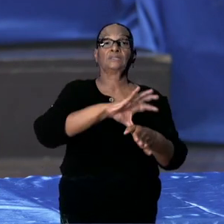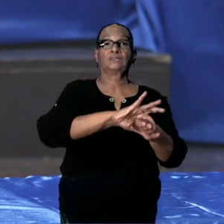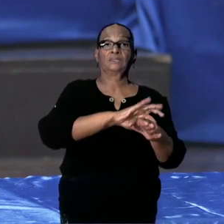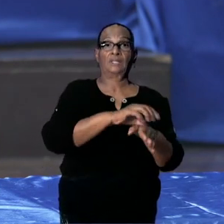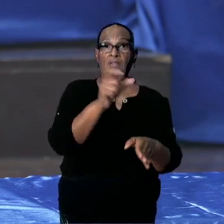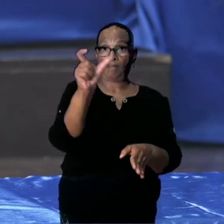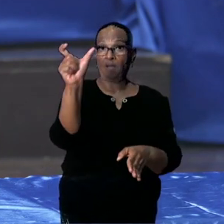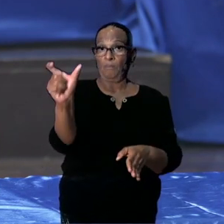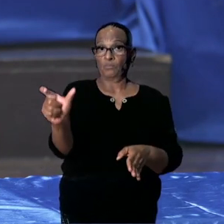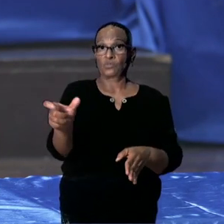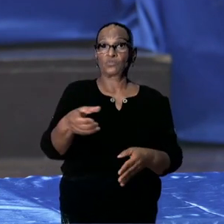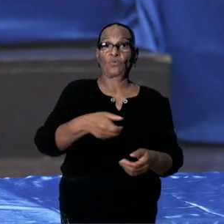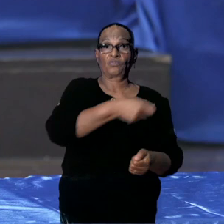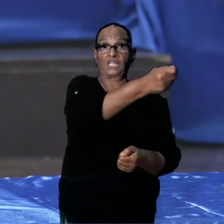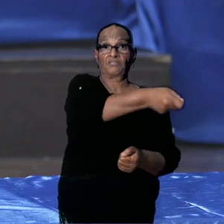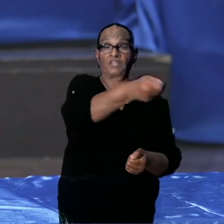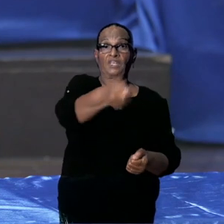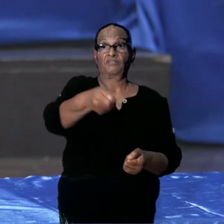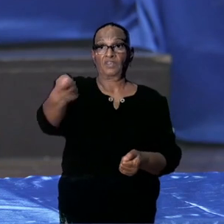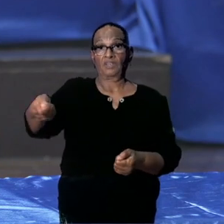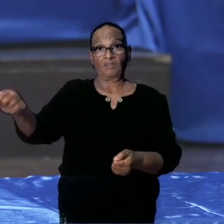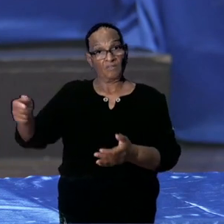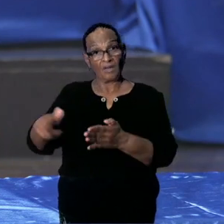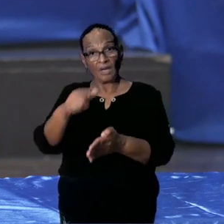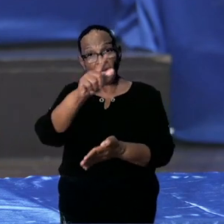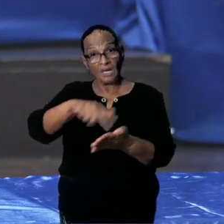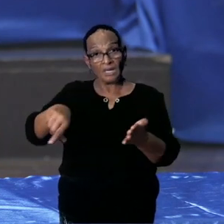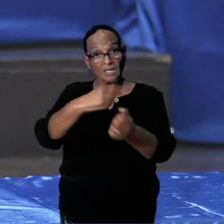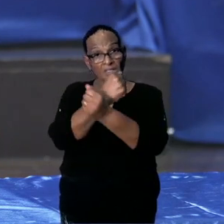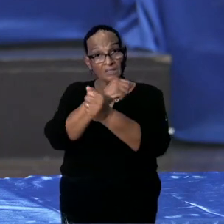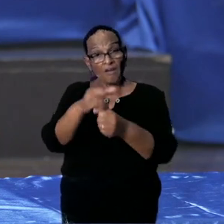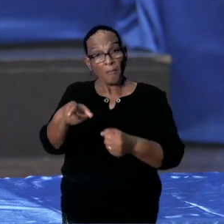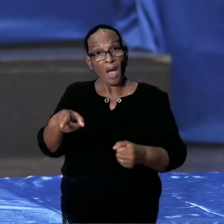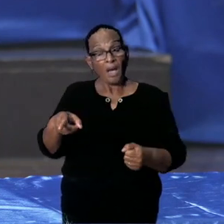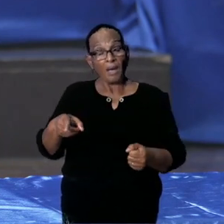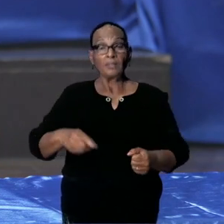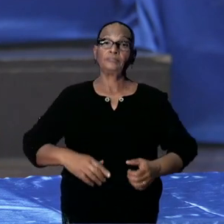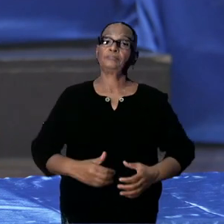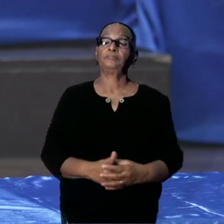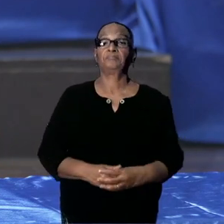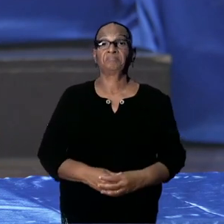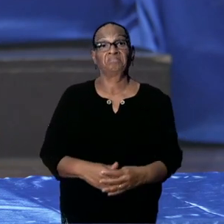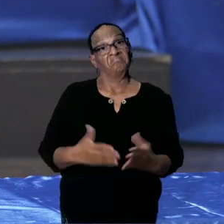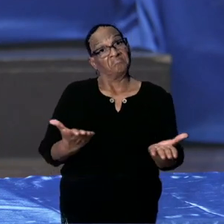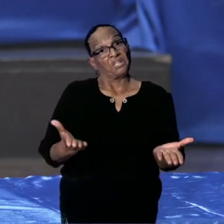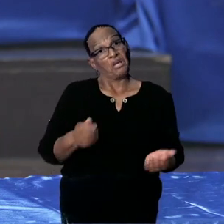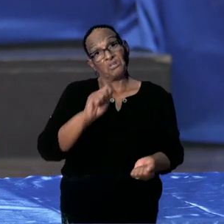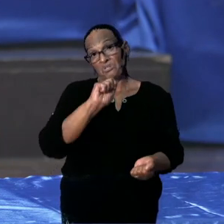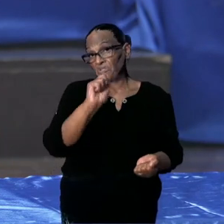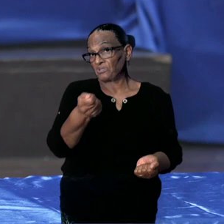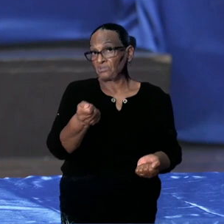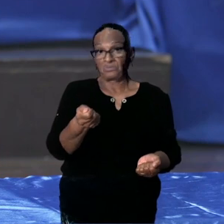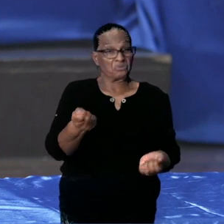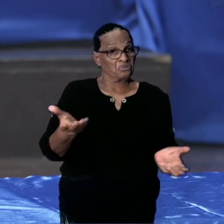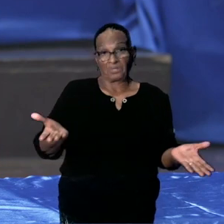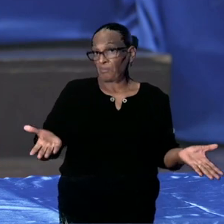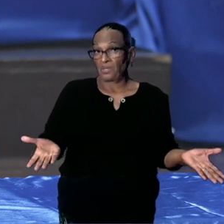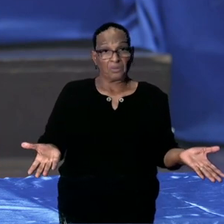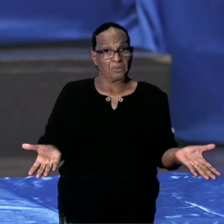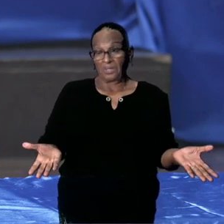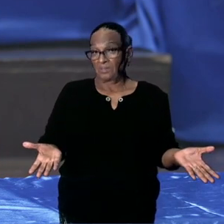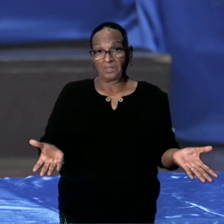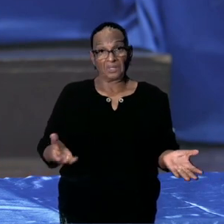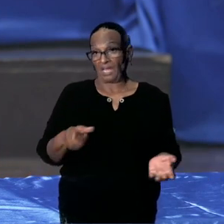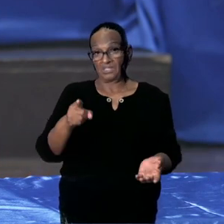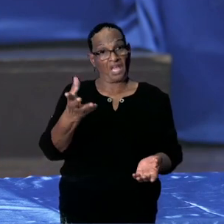is de persoon strafbaar? In ieder geval, je dient een toestemming te hebben, een vergunning te hebben, om iets te